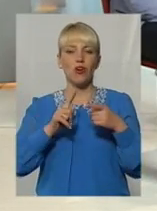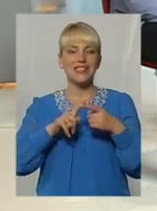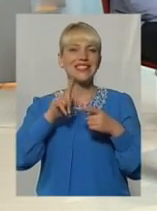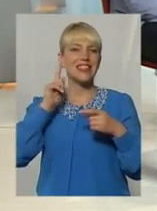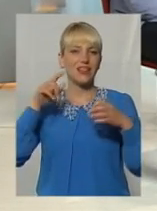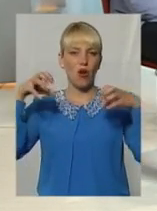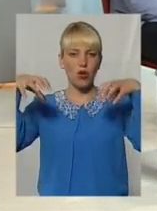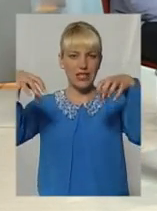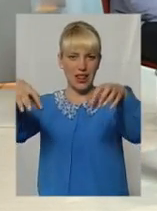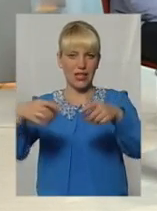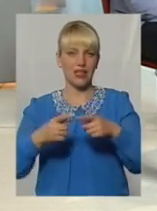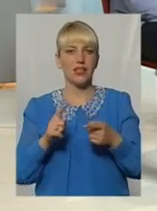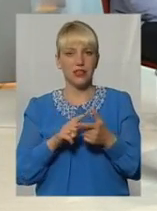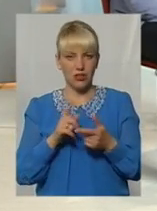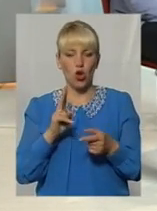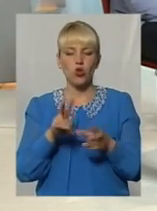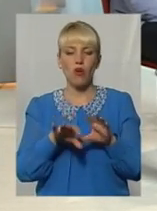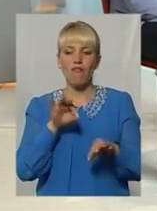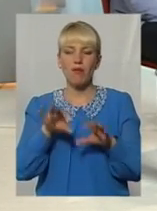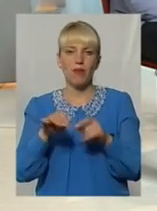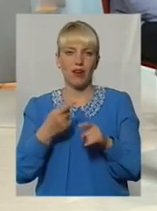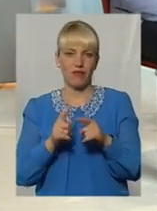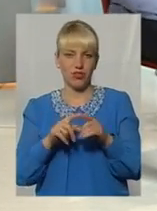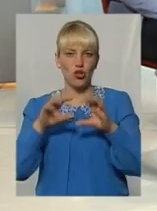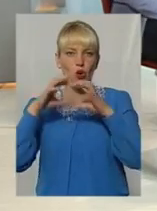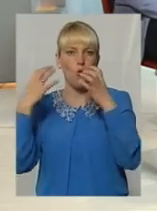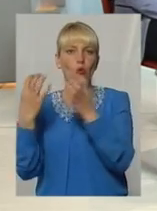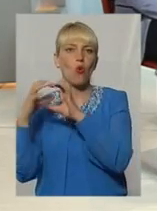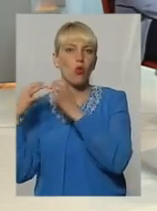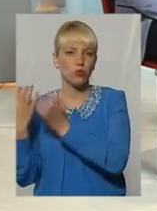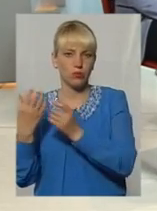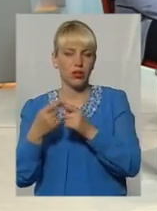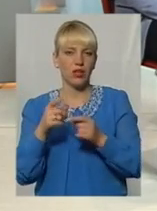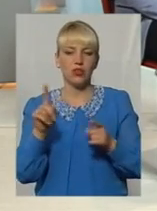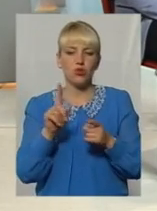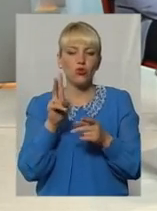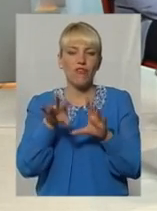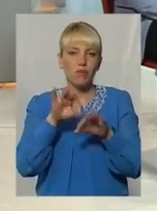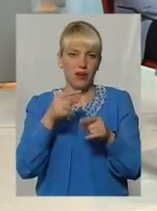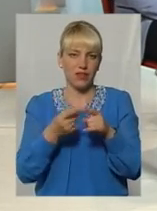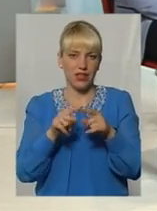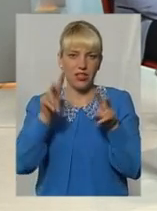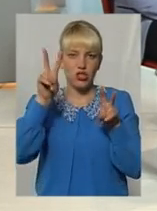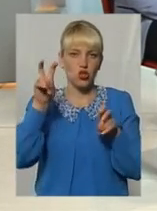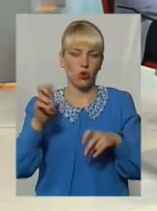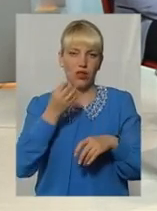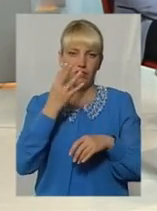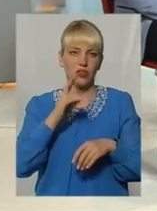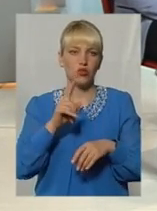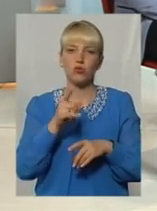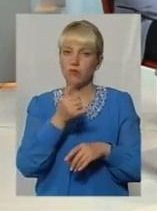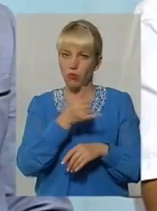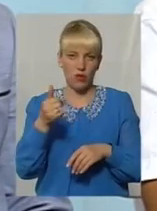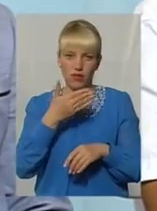вибирав ті кумби, хто вибирав ті сорти рослин, які не витримують ті спеки, чи їх не поливають? На